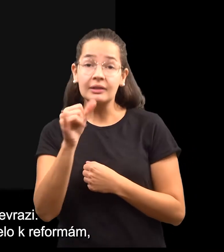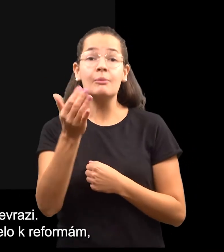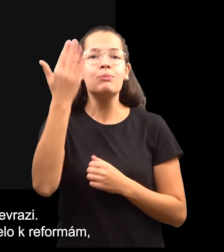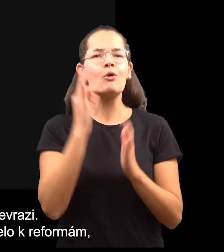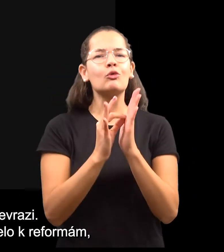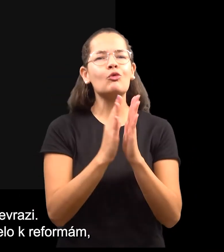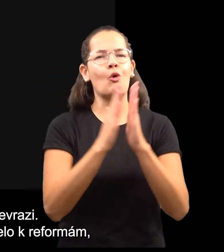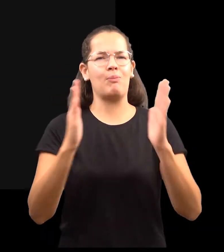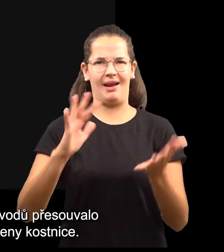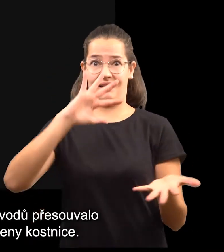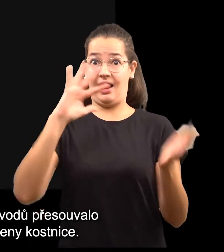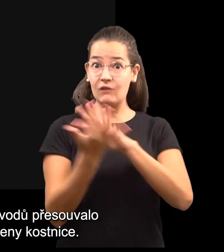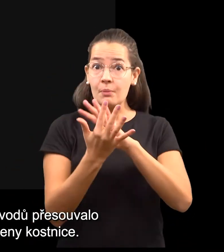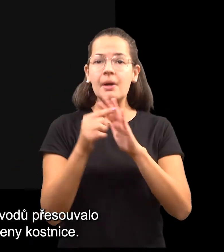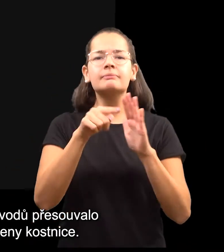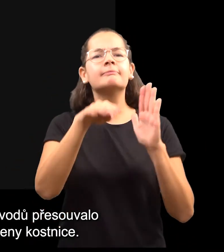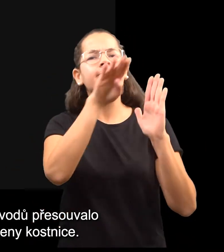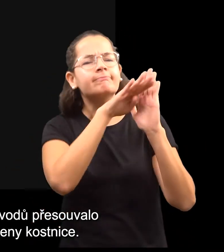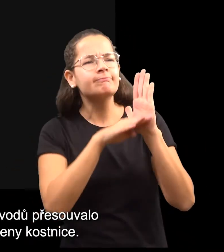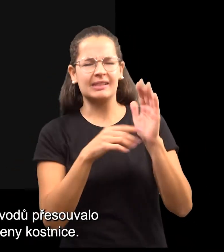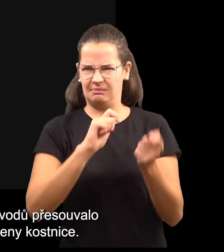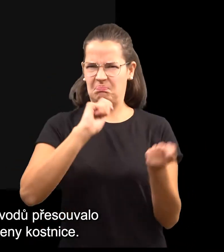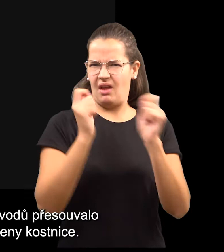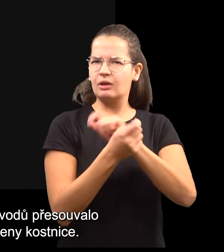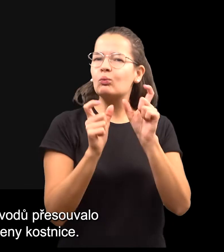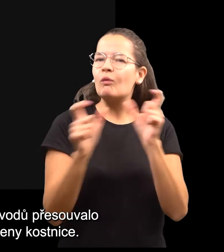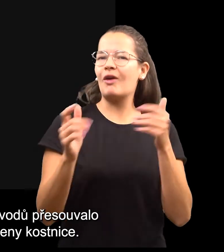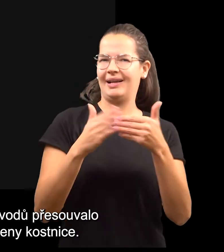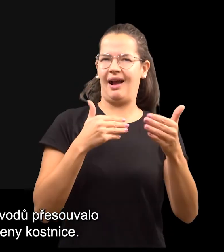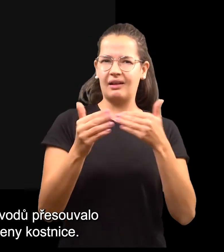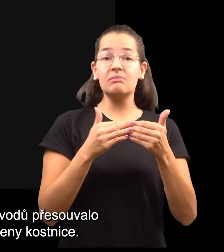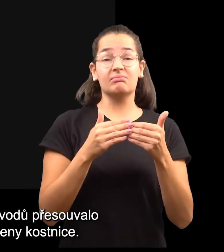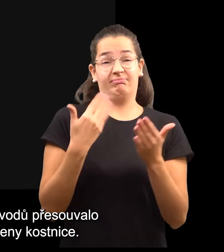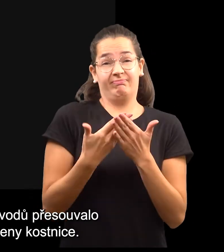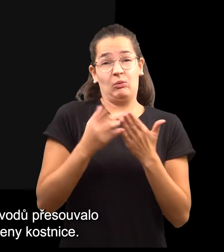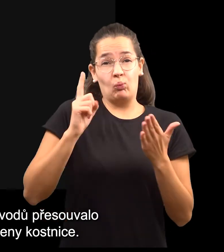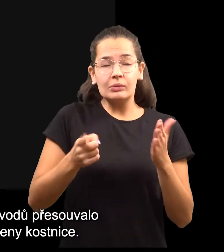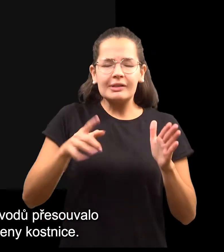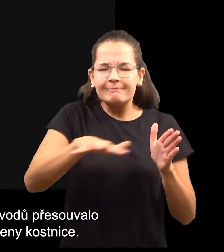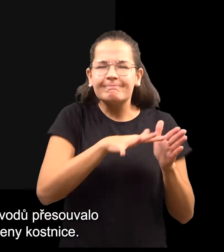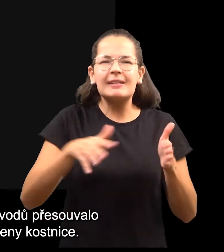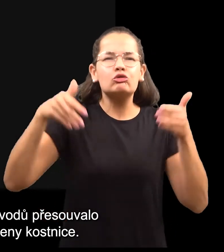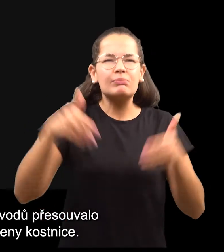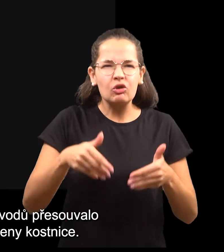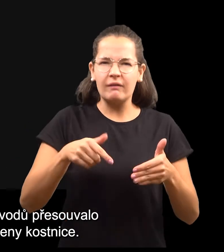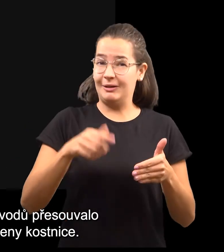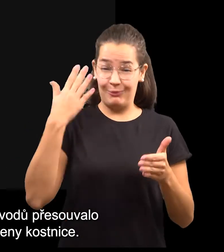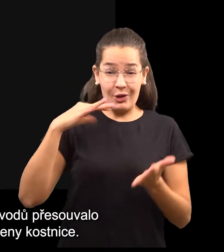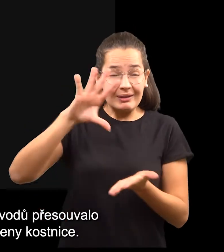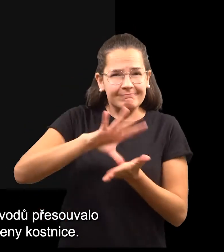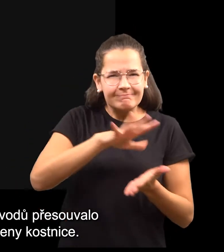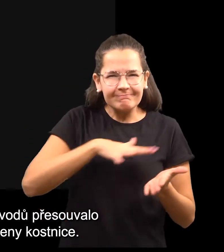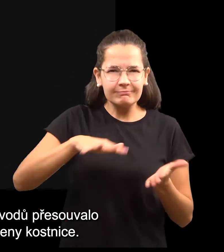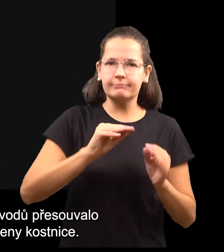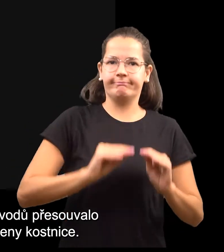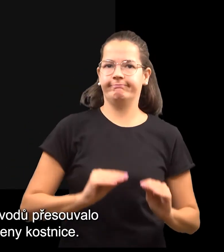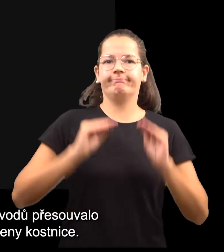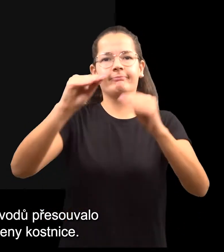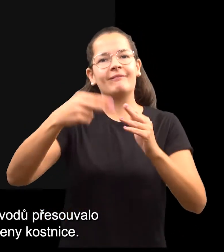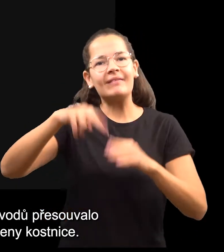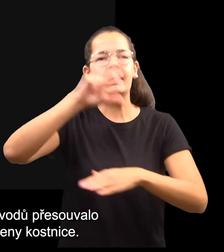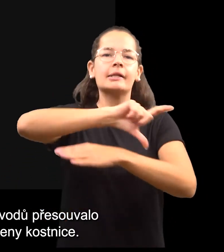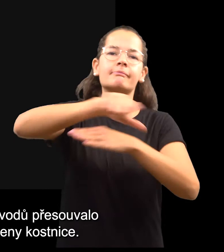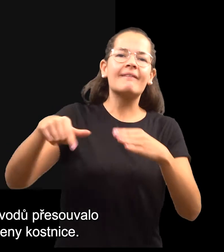zde docházelo k reformám. Pohřbívání se z hygienických důvodů přesouvalo za okraj Intravilánu a byly rušeny kostnice.